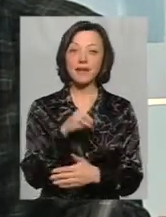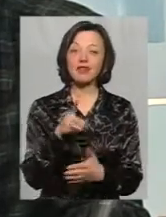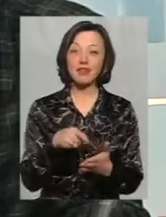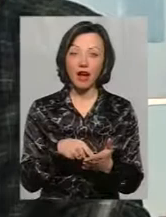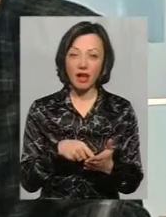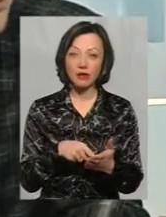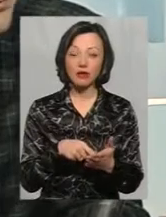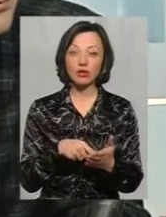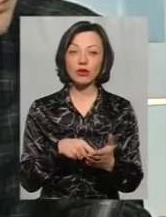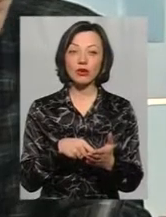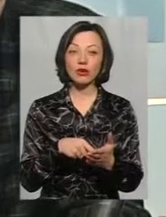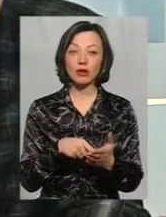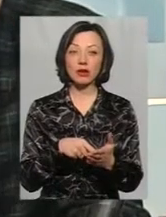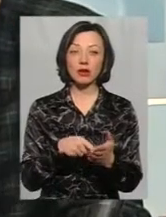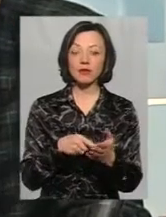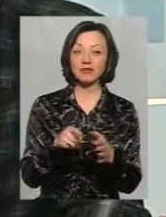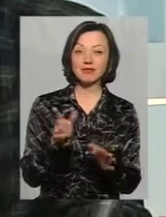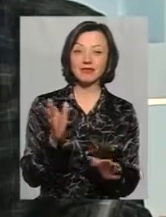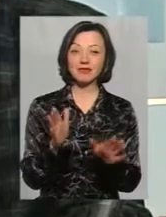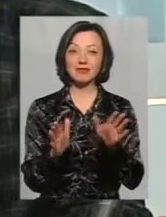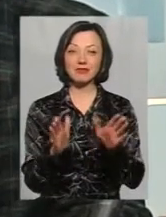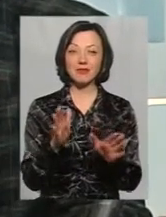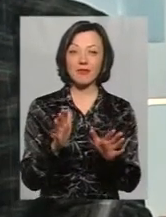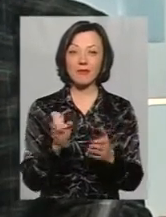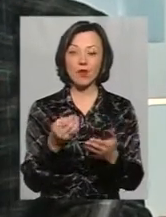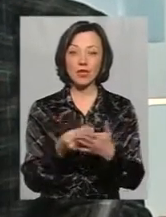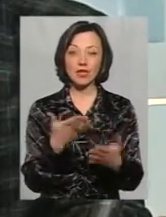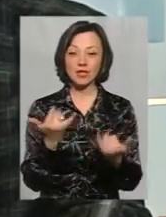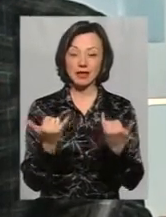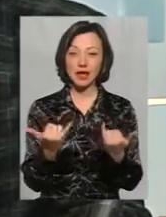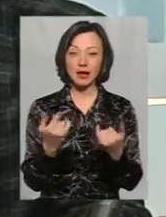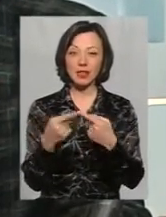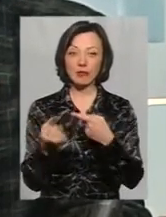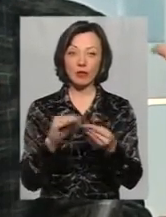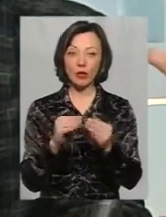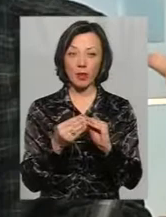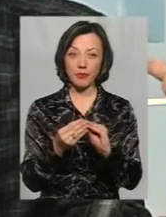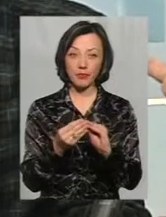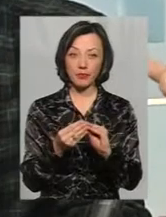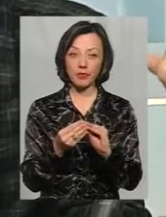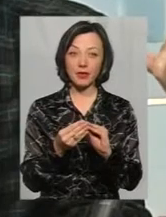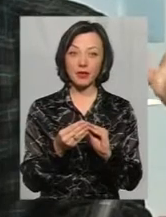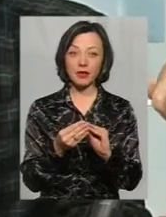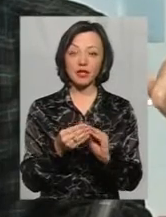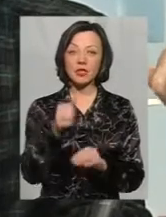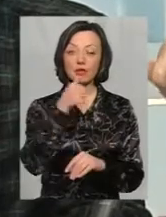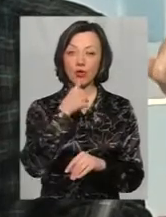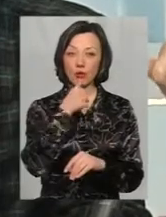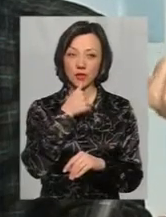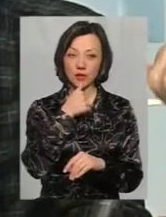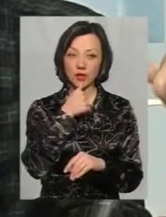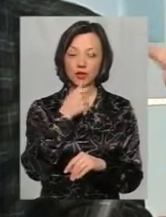достатньо контроверційний в оцінках. І якщо ми зараз вийдемо на іншу проблему, на проблему того, щоб спробувати